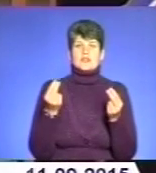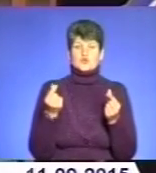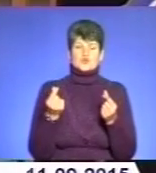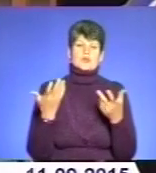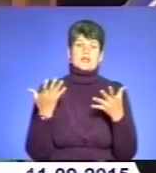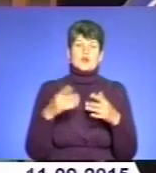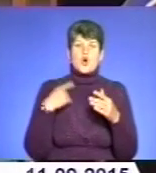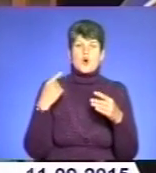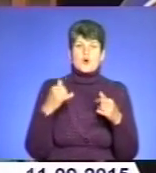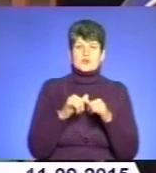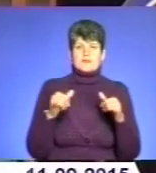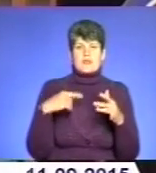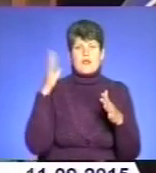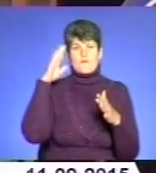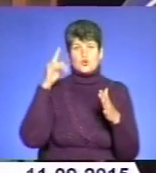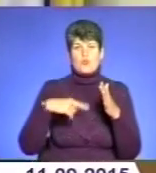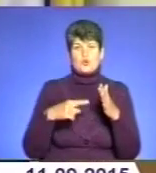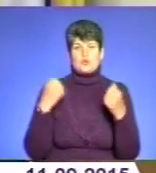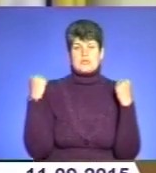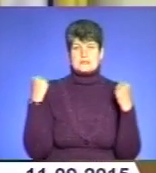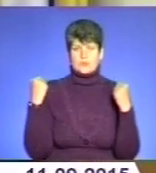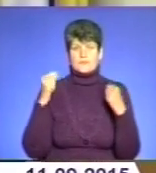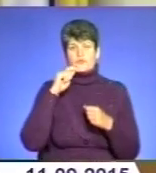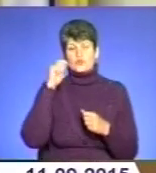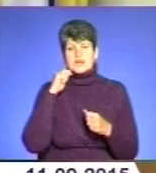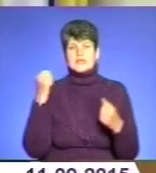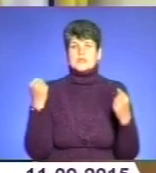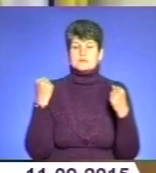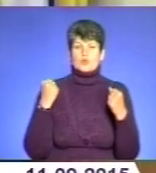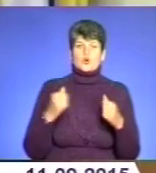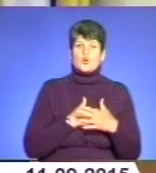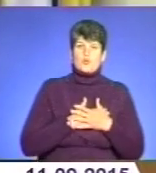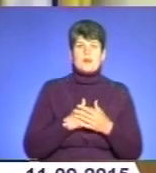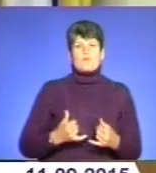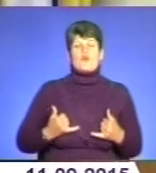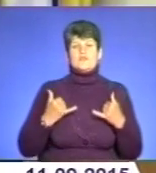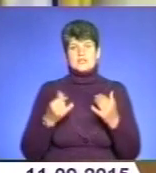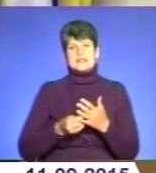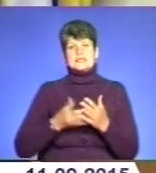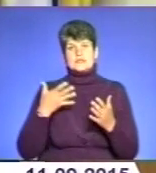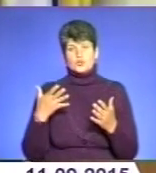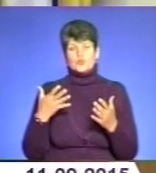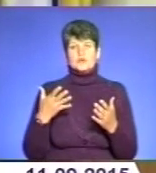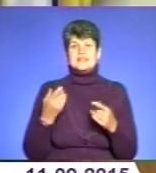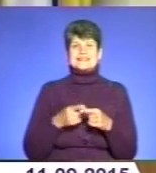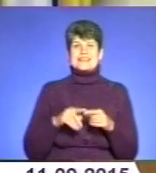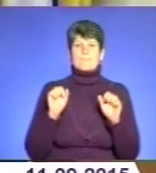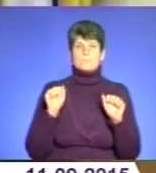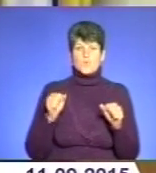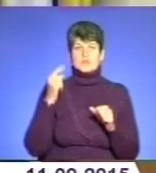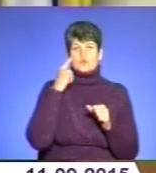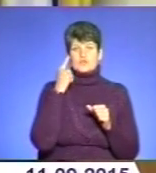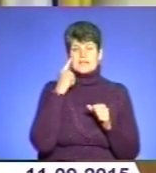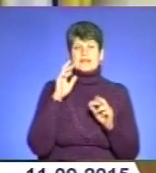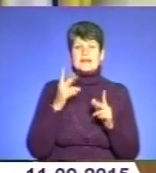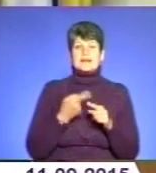водно-моторний спорт та футбол. В Україні спорт люблять, поважають, цінують. Це можна оцінити по тому, що завжди